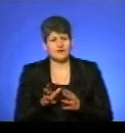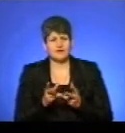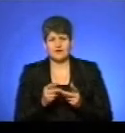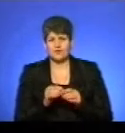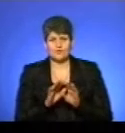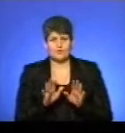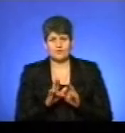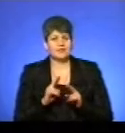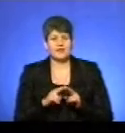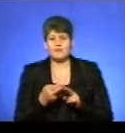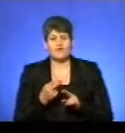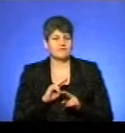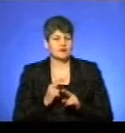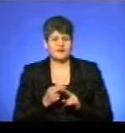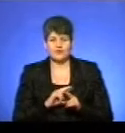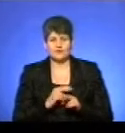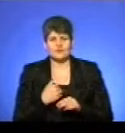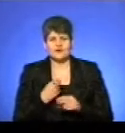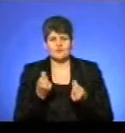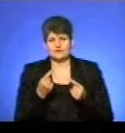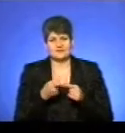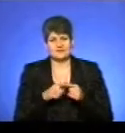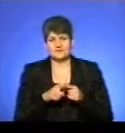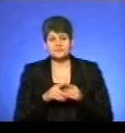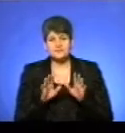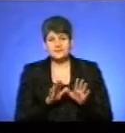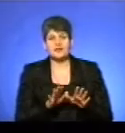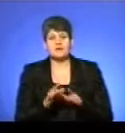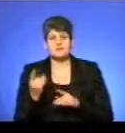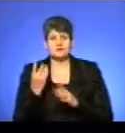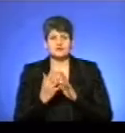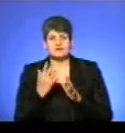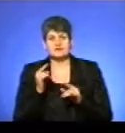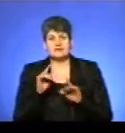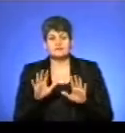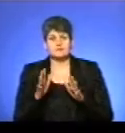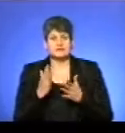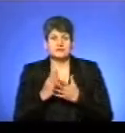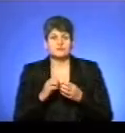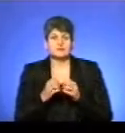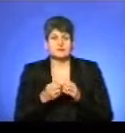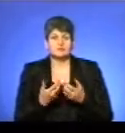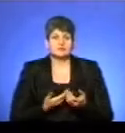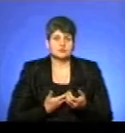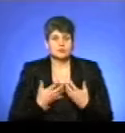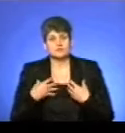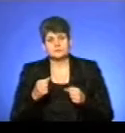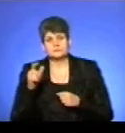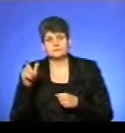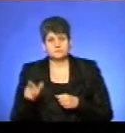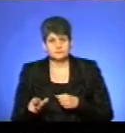не відшкодовують нам кошти після таких викликів. Ми, в першу чергу, реагуємо на ті випадки, де дійсно є загроза життю або здоров'ю людини.